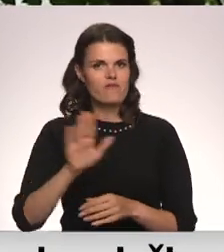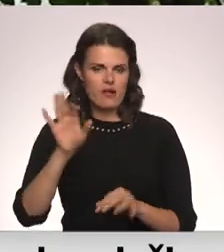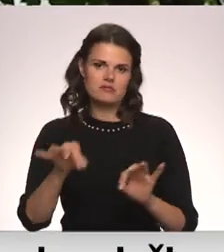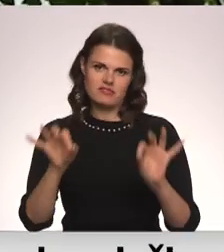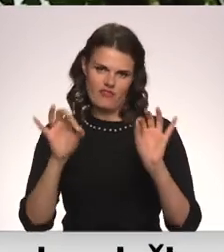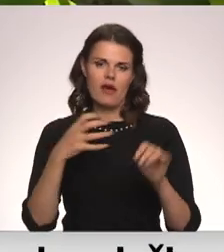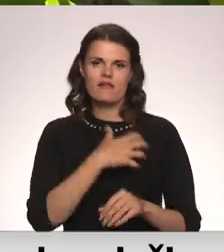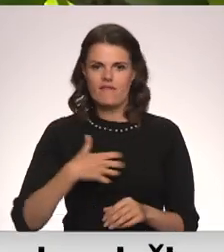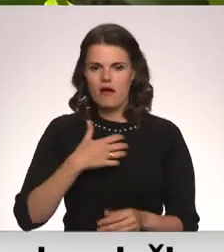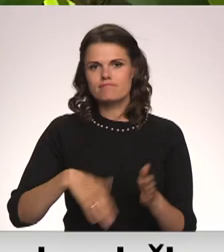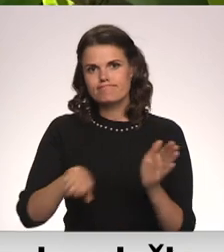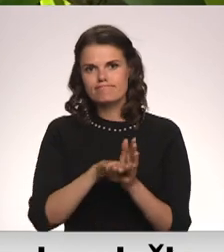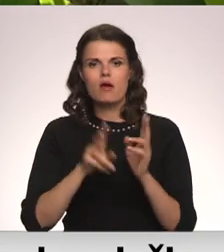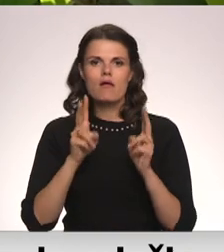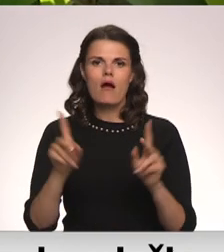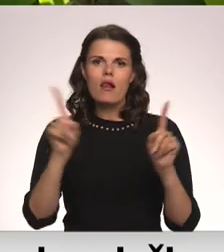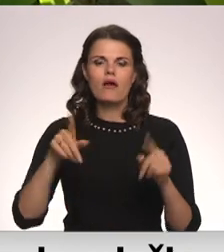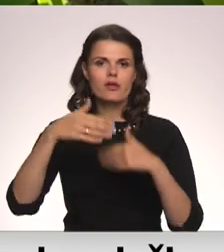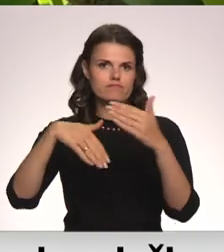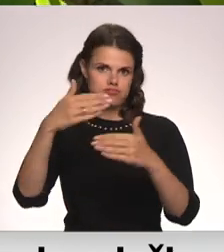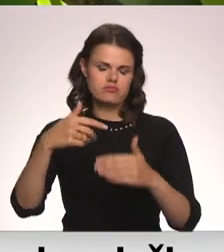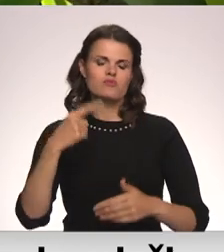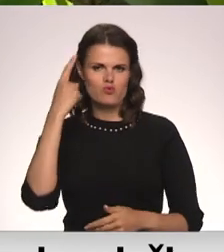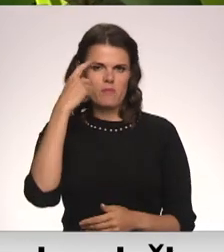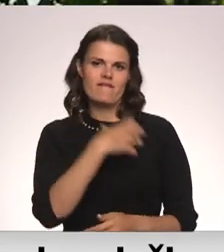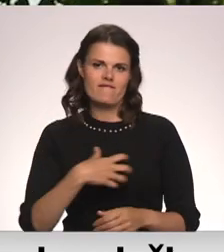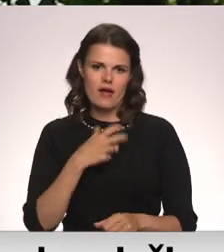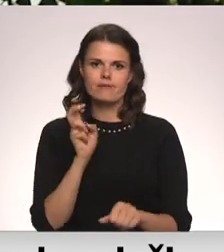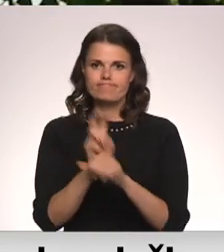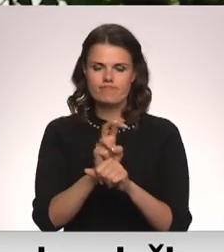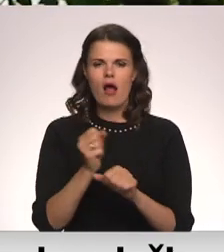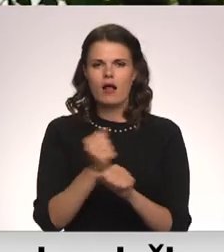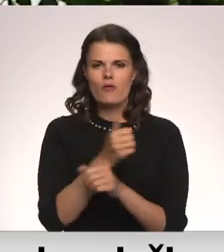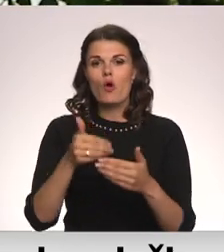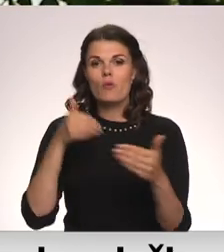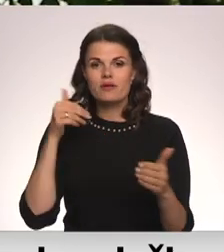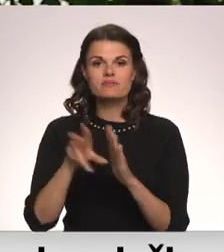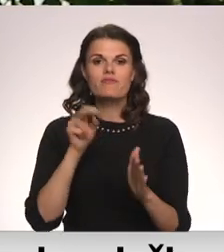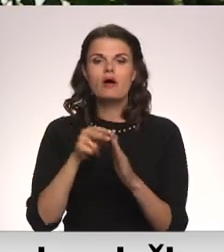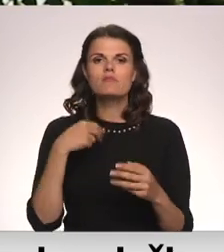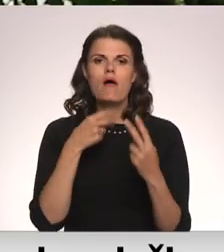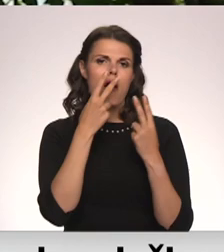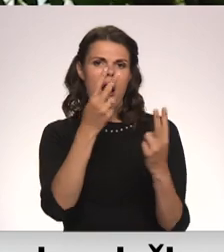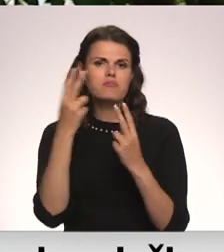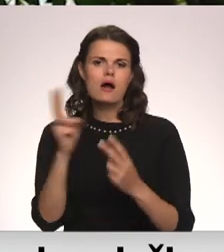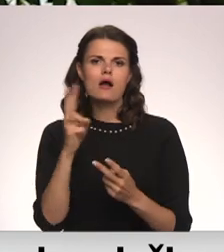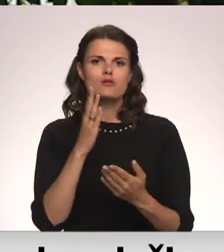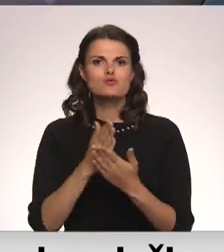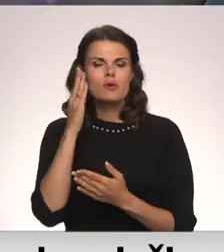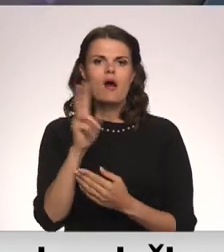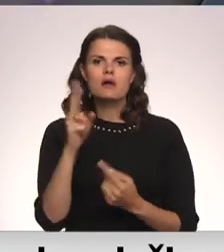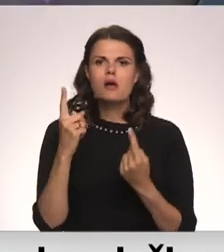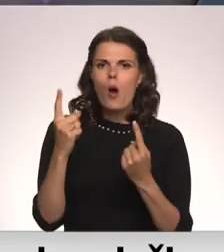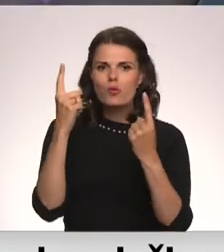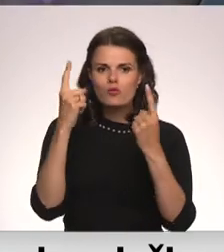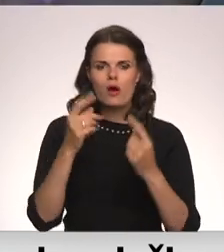kā var lietas iznākt, tad es domāju, ka vajadzētu aiziet. Es gribu jau pirms vēlēšanām paskatīšos, kas vispār notiek, kas ir aktuāls.